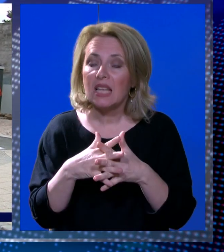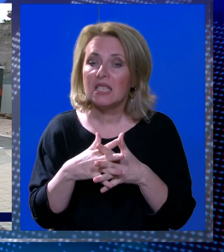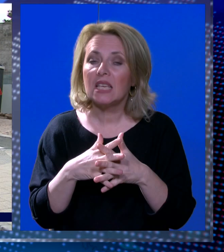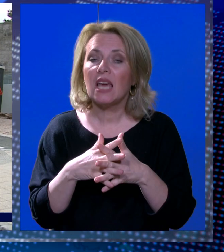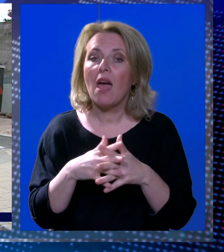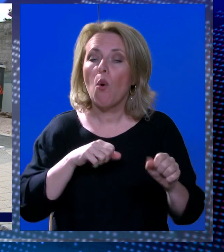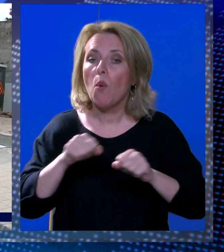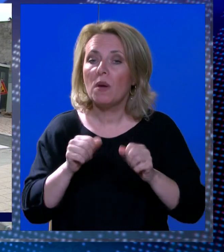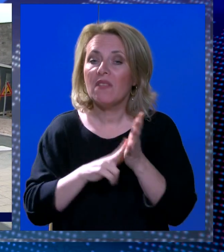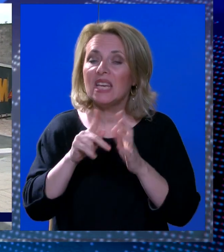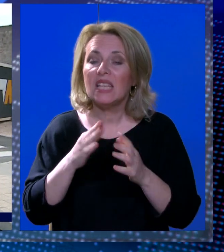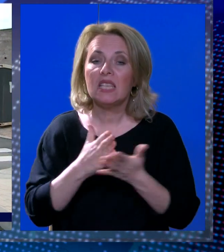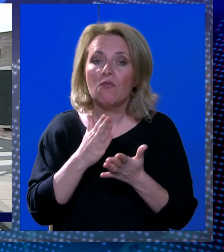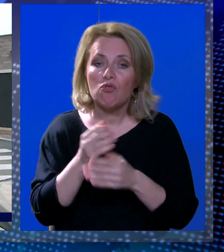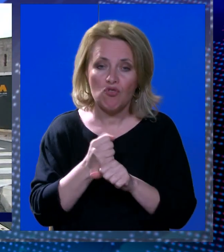izvođača radova.